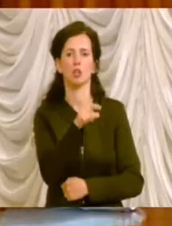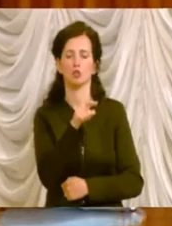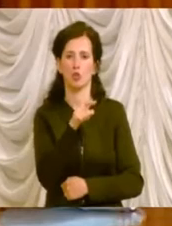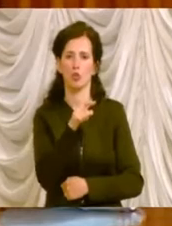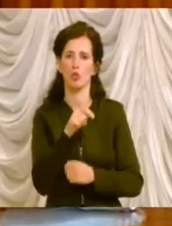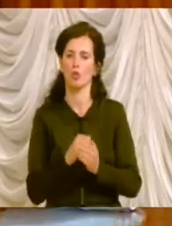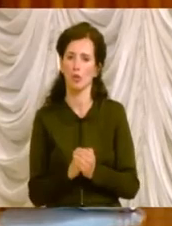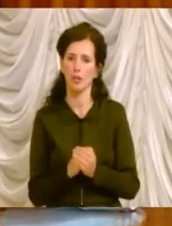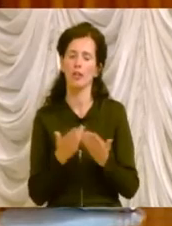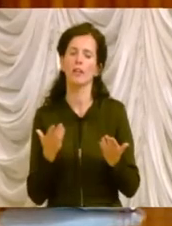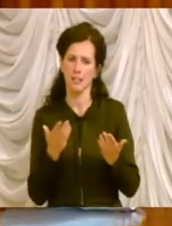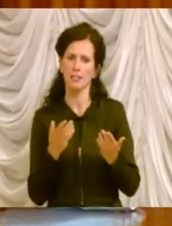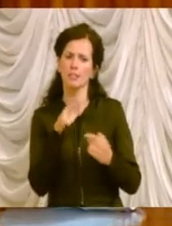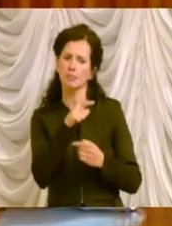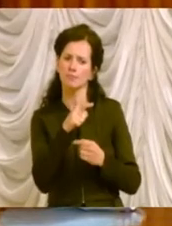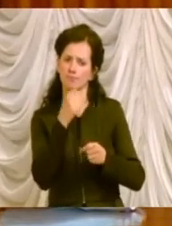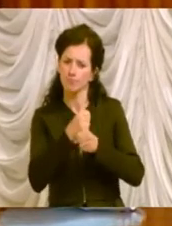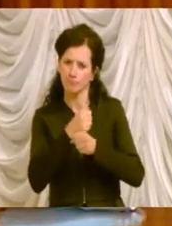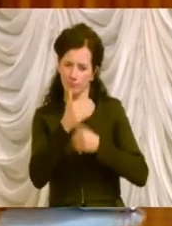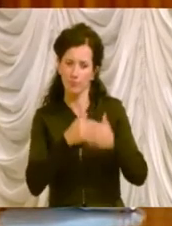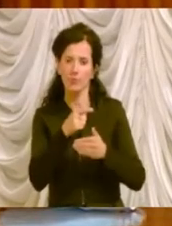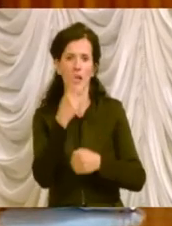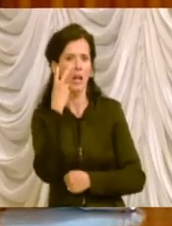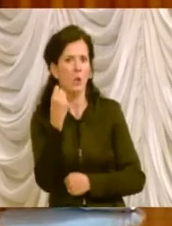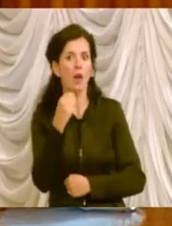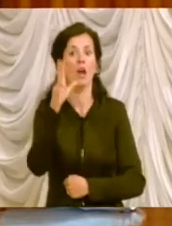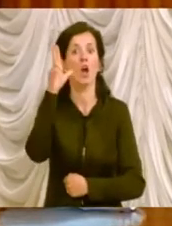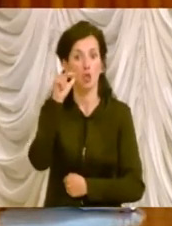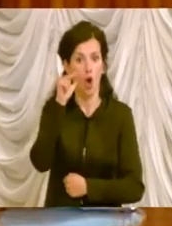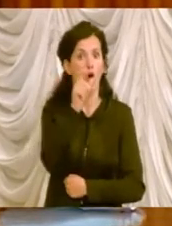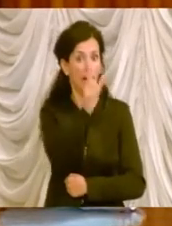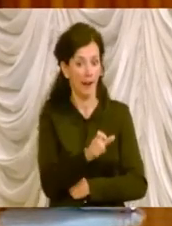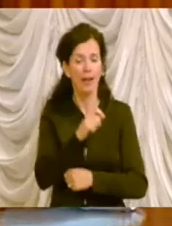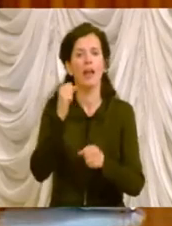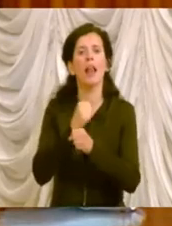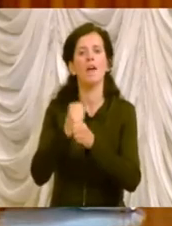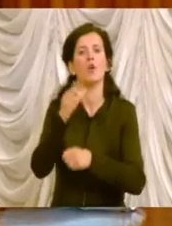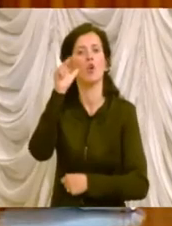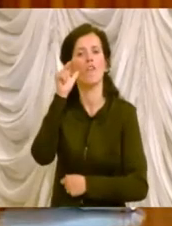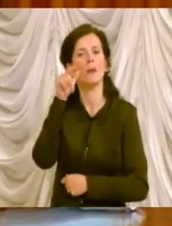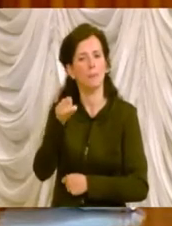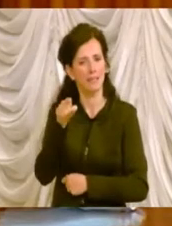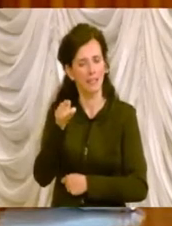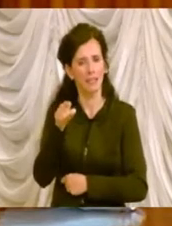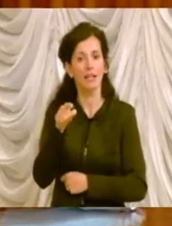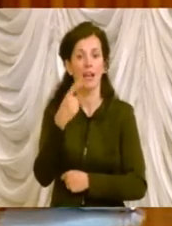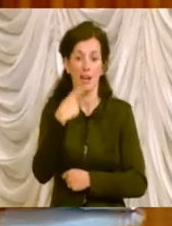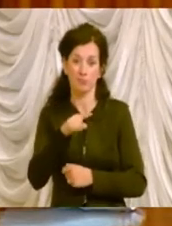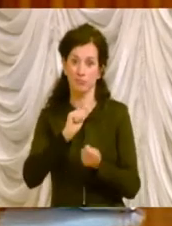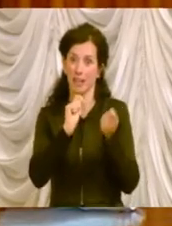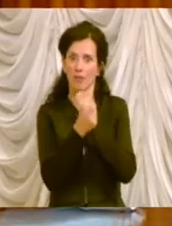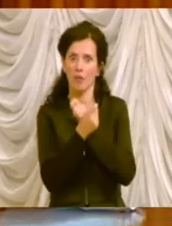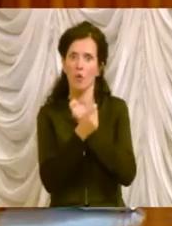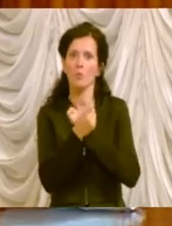riguarda anche in modo particolare le donne, il lavoro femminile, con questa riforma si intende